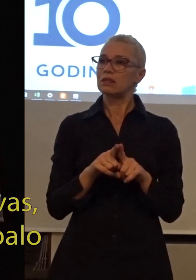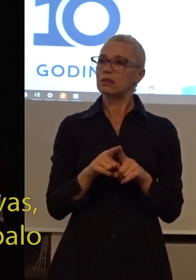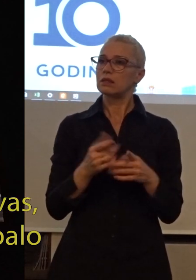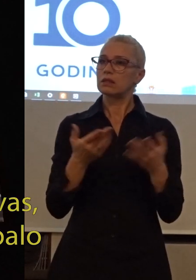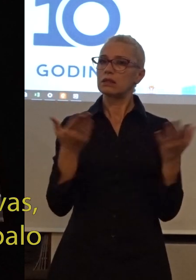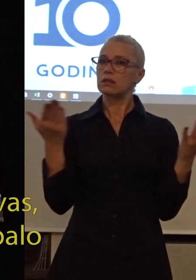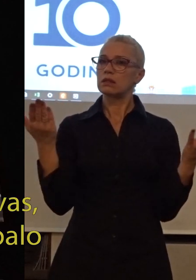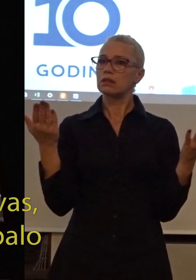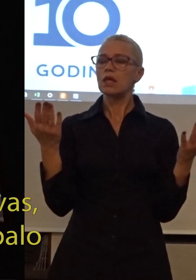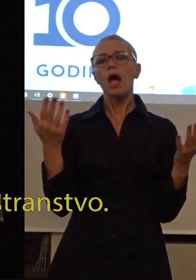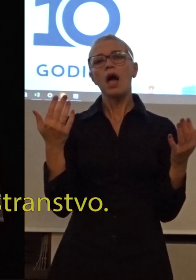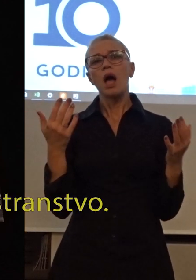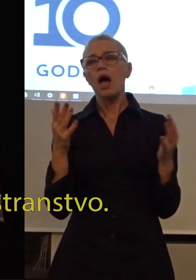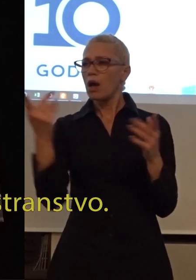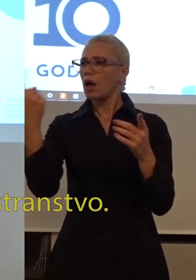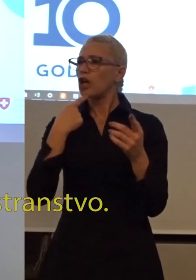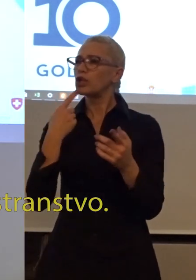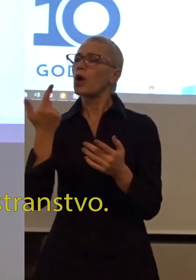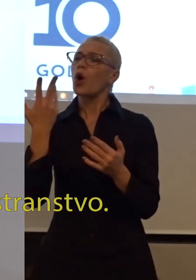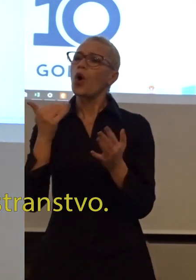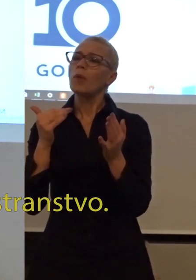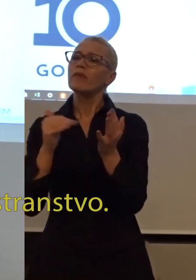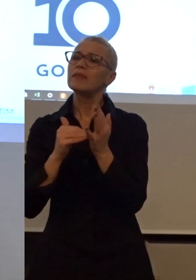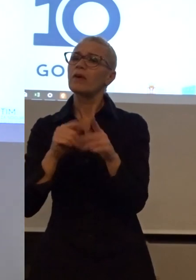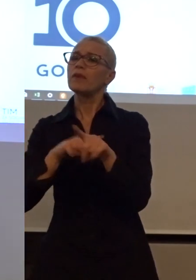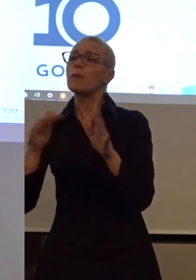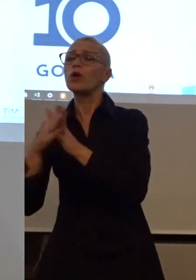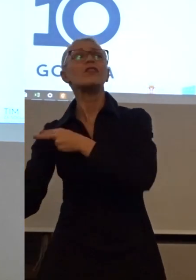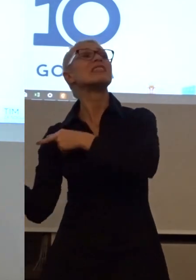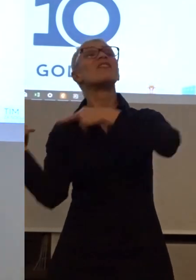Kažite mi, molim vas, koliko bi vam trebalo da opet odete u to inostranstvo?